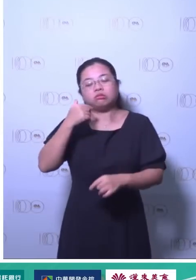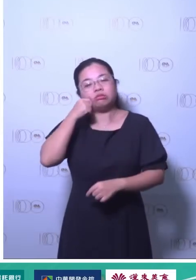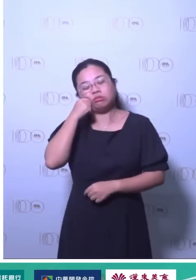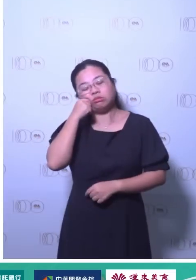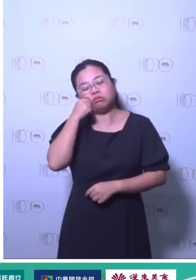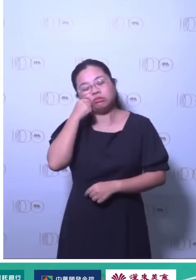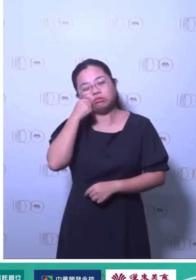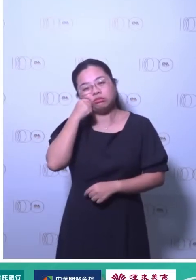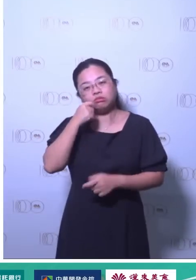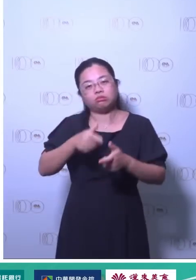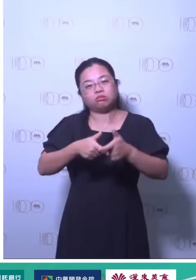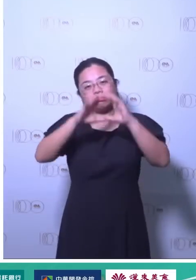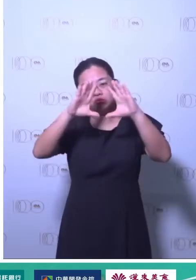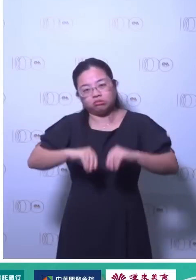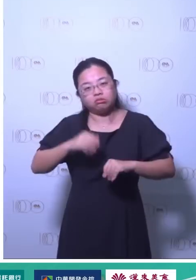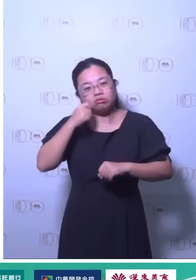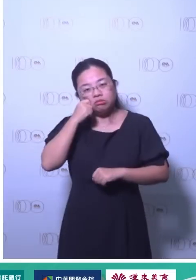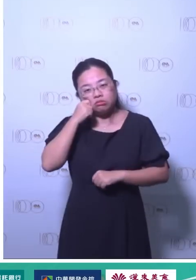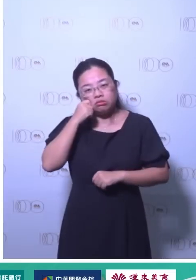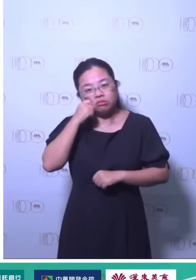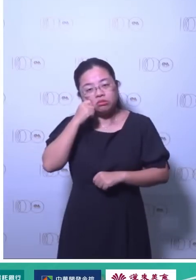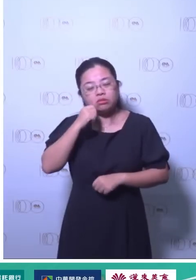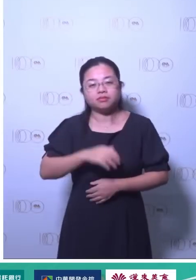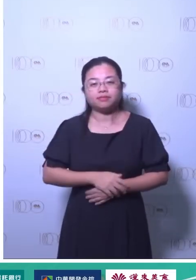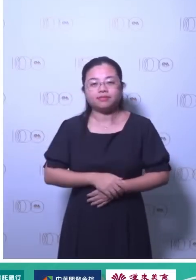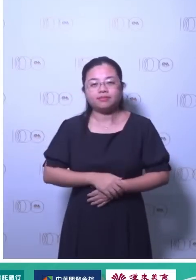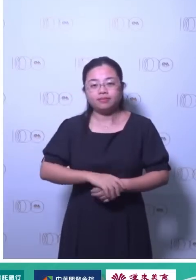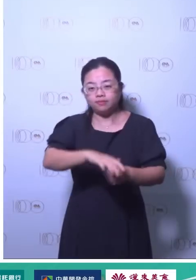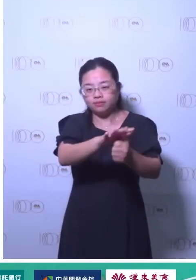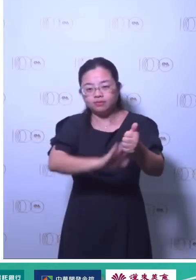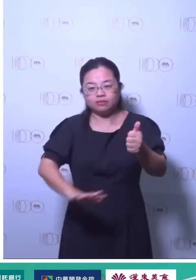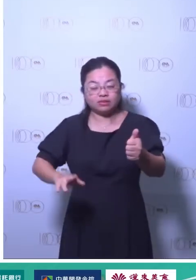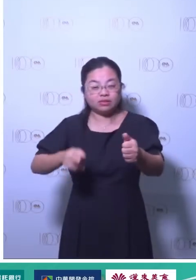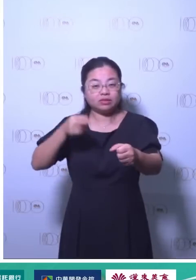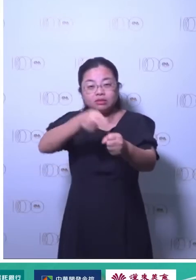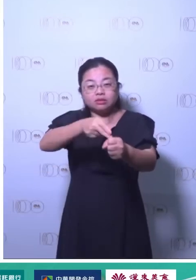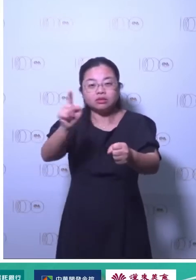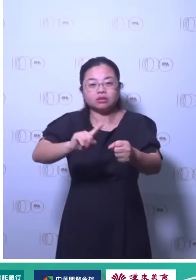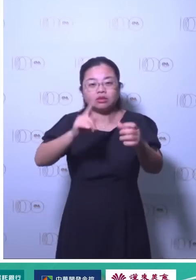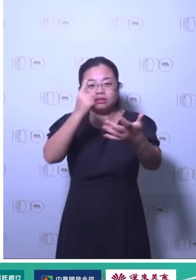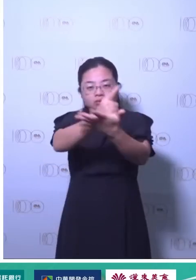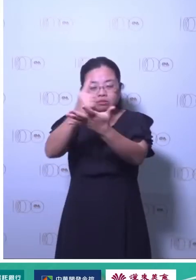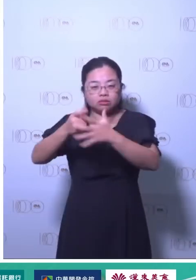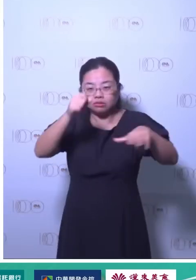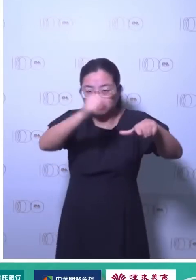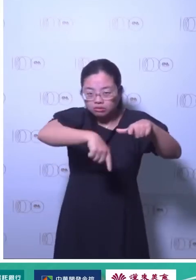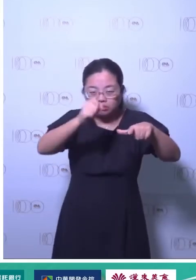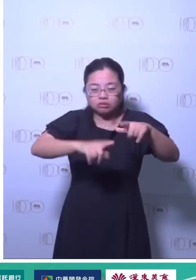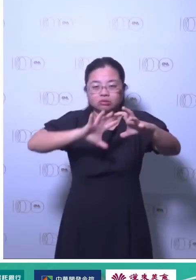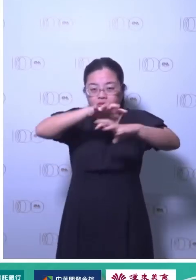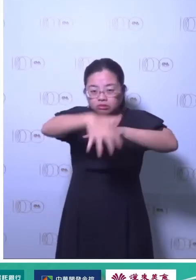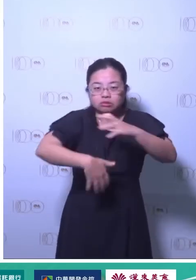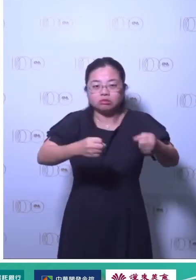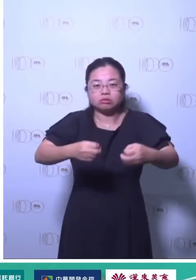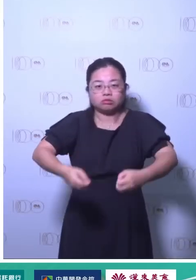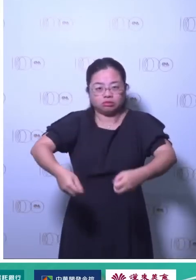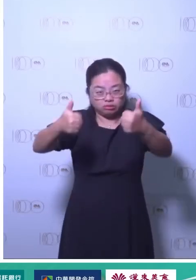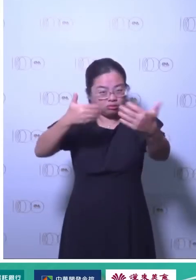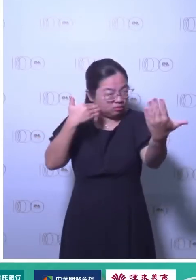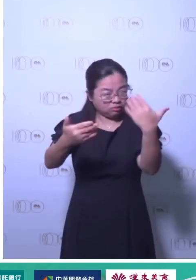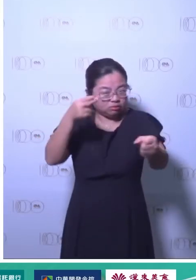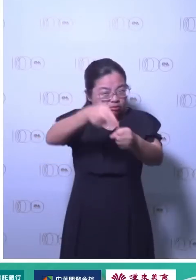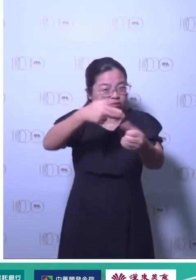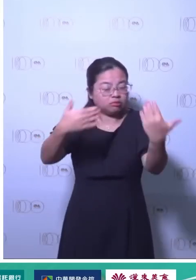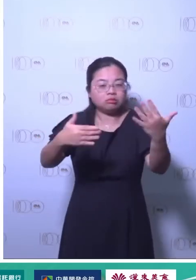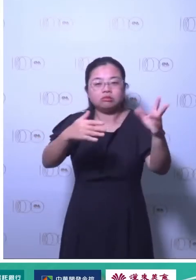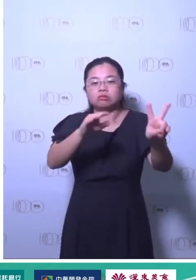消化所以如果你在世纪中2050到60的时候你还一直加新的到大气中那你世纪莫来不